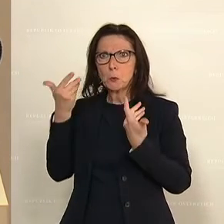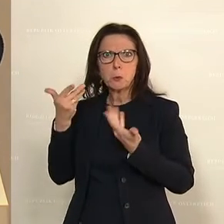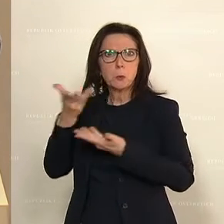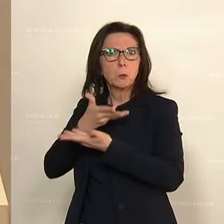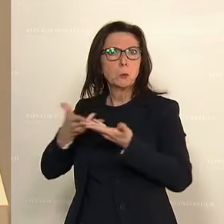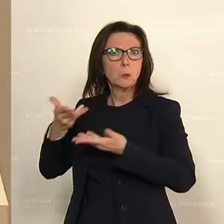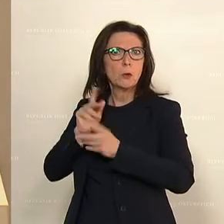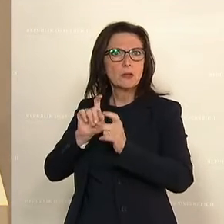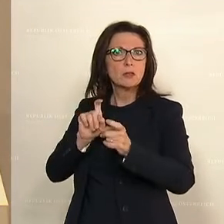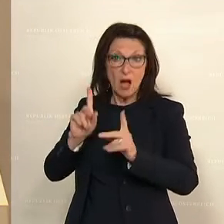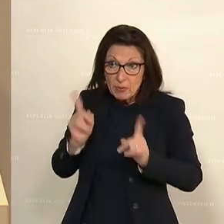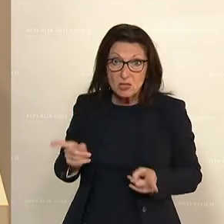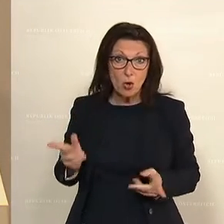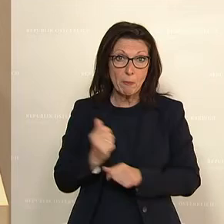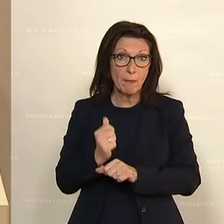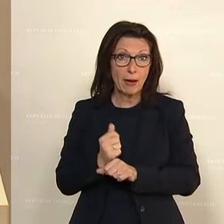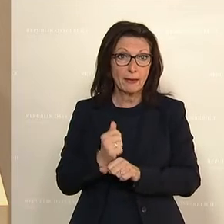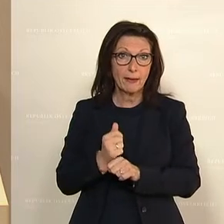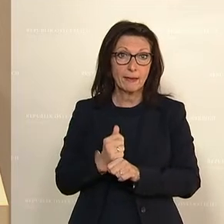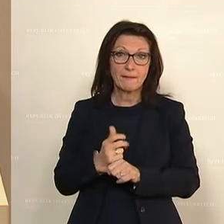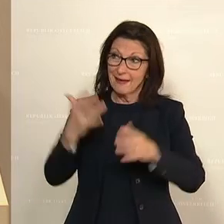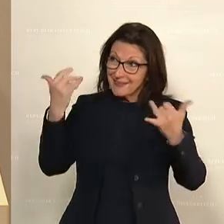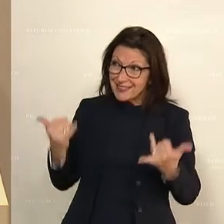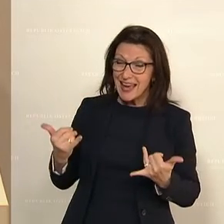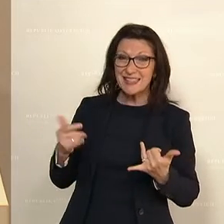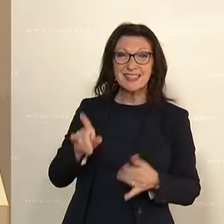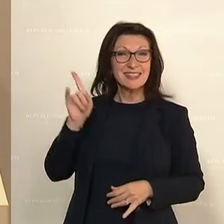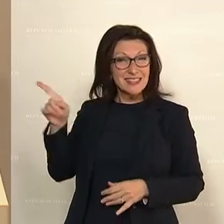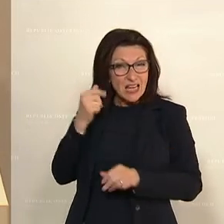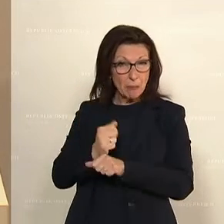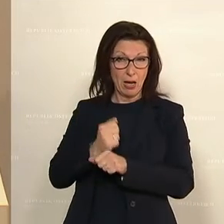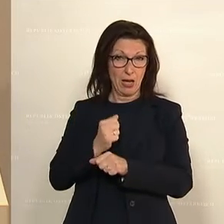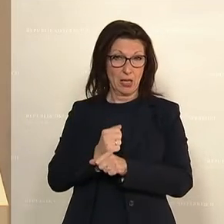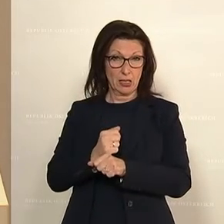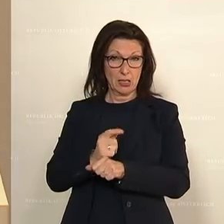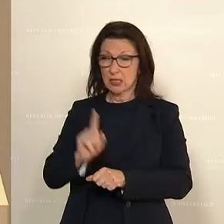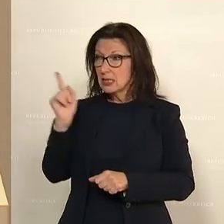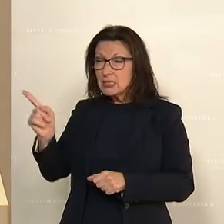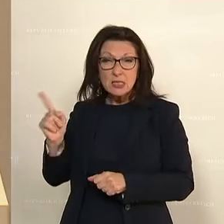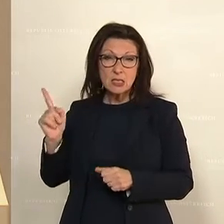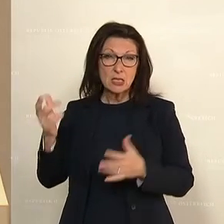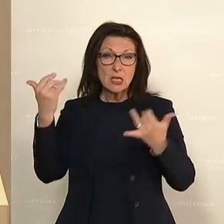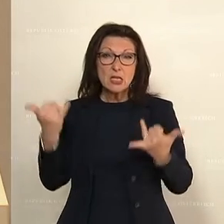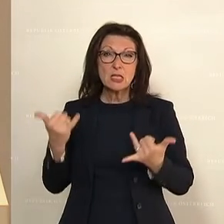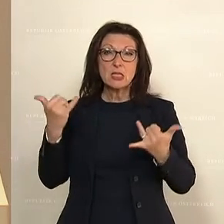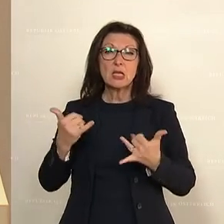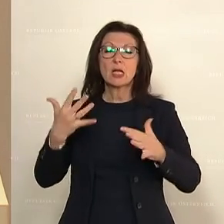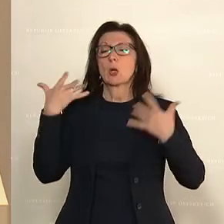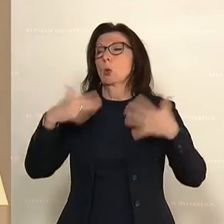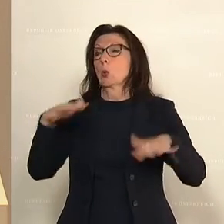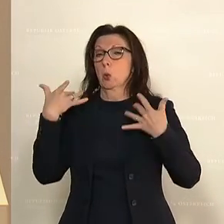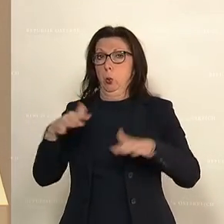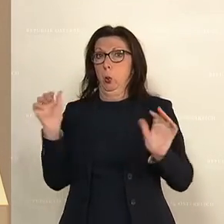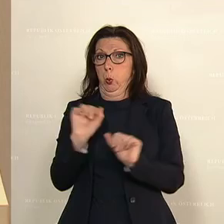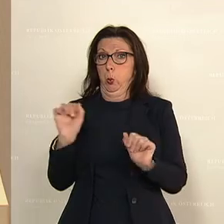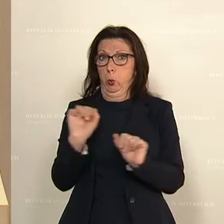müssten wir aber gemeinsam debattieren. Denn was hier gerade von Ihnen passiert ist, Sie sehen gerade unglaublich viel Wind, meine sehr verehrten Damen